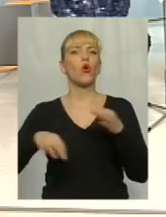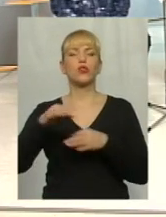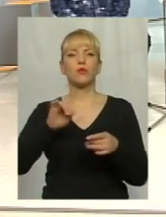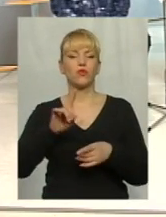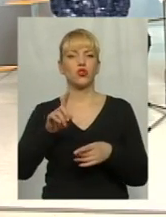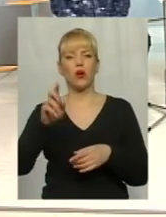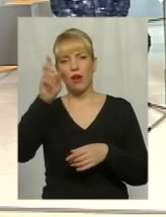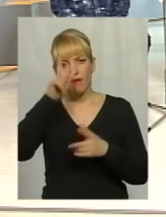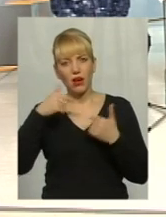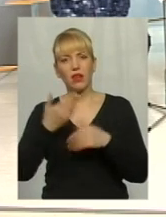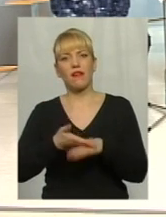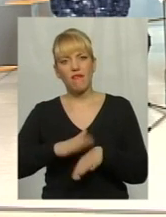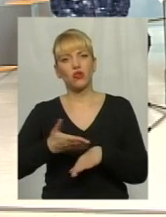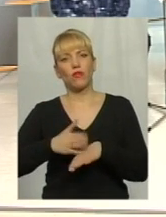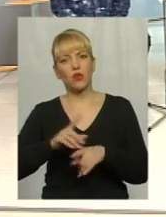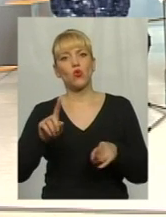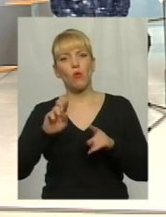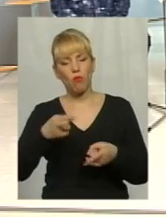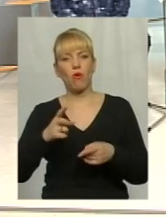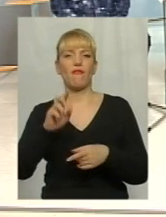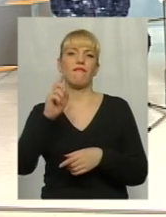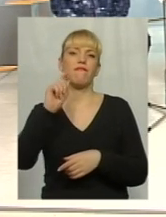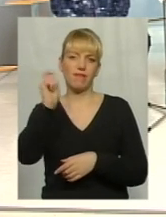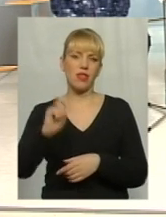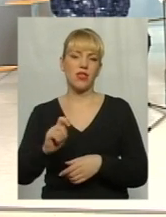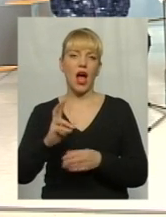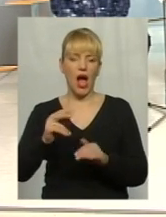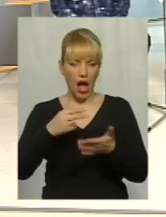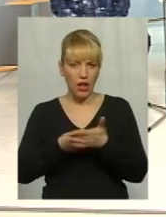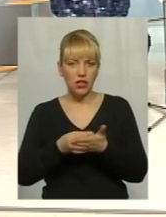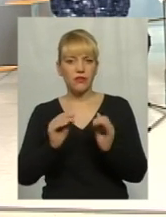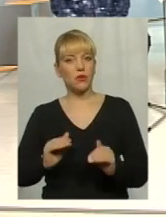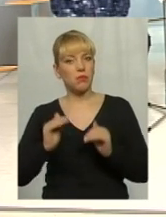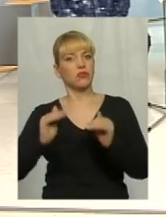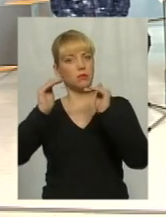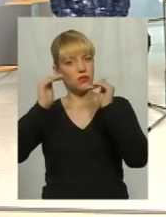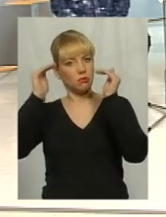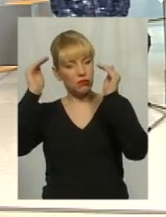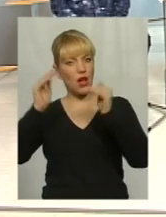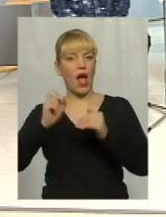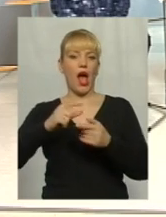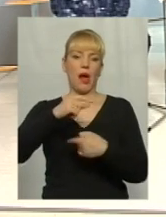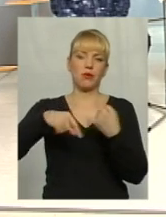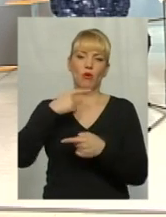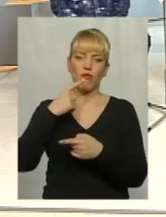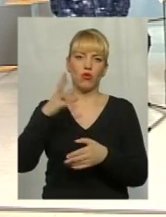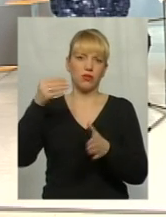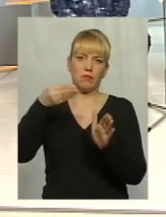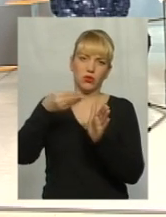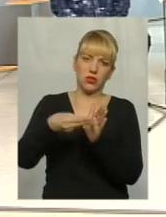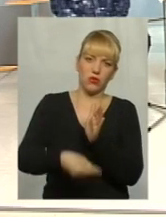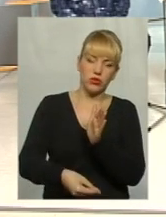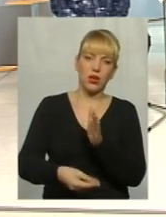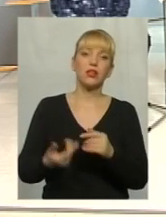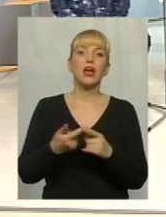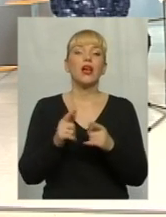в країні важко-важко, бо війна, а тарифи все підвищується, підвищується, підприємці, як кажуть, їх утискають і утискають. Є